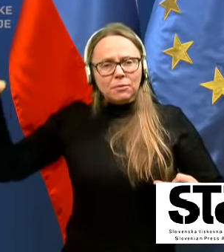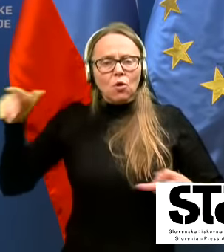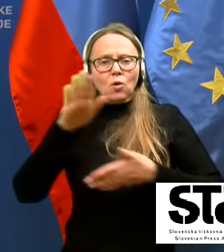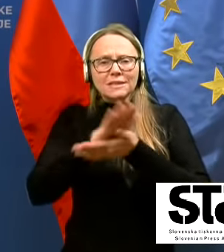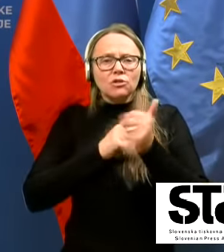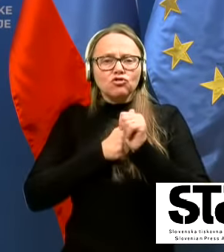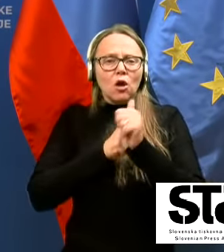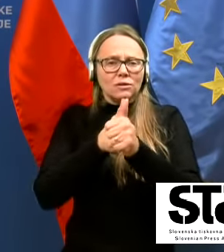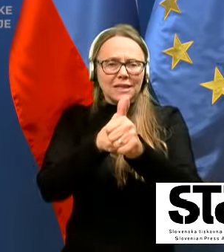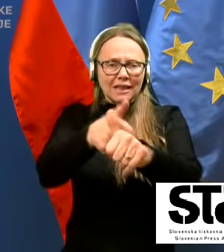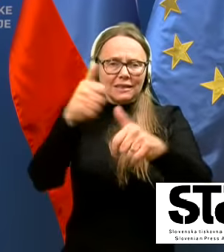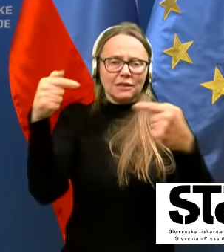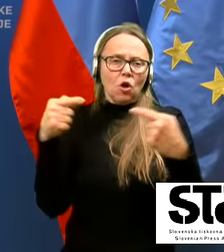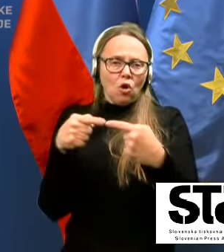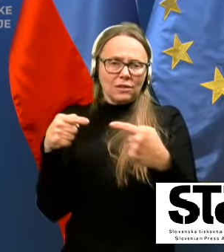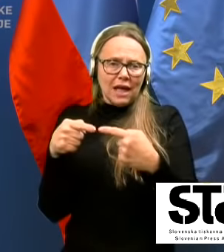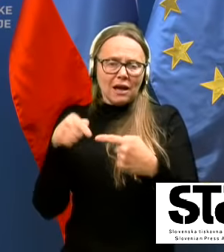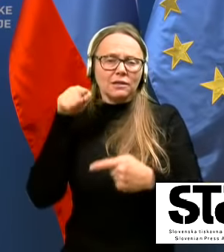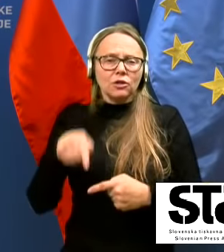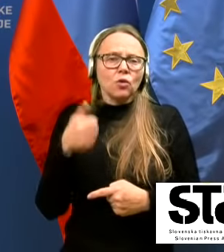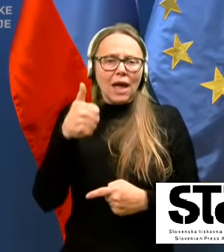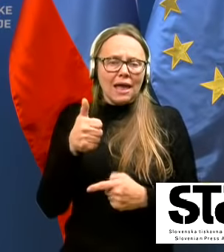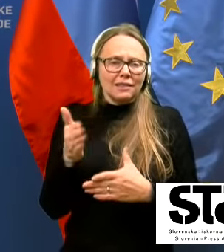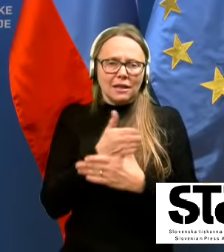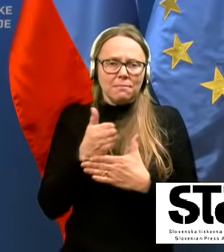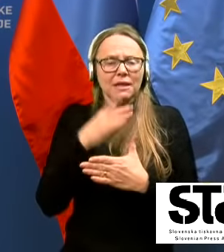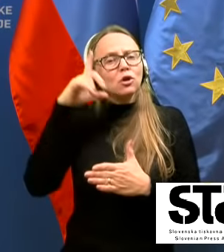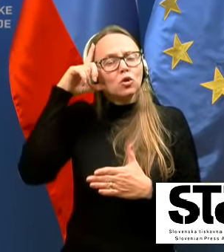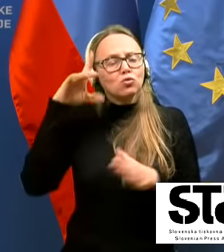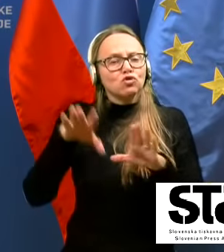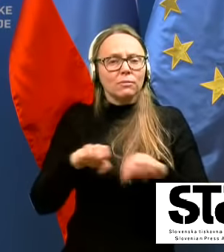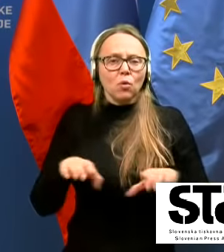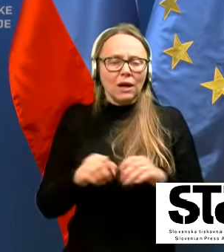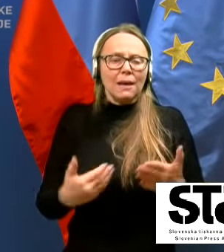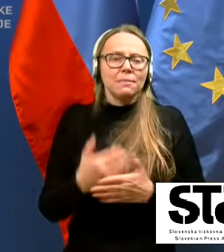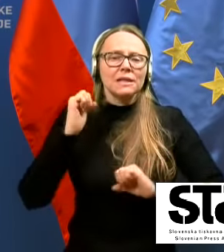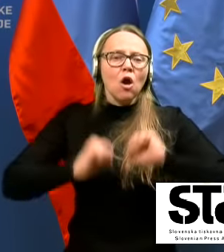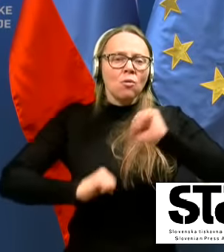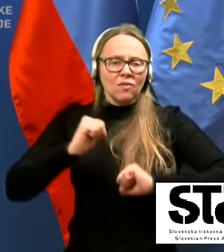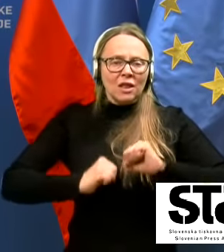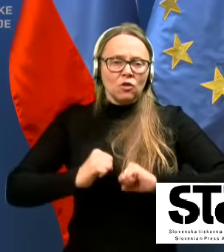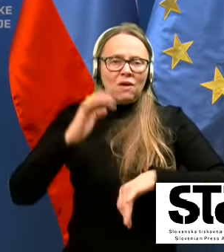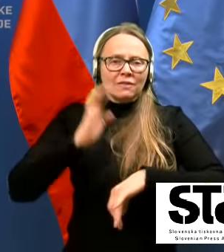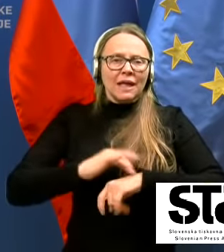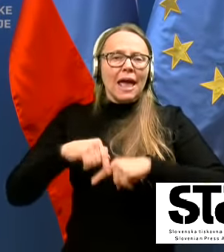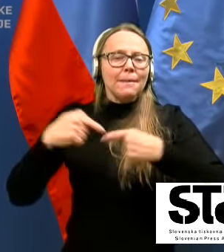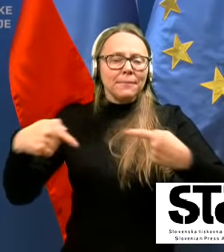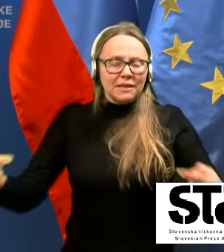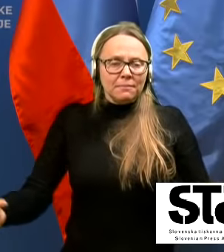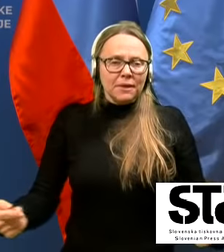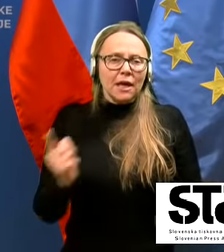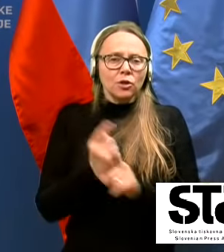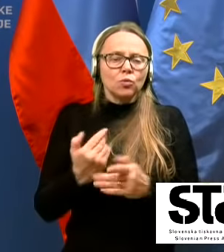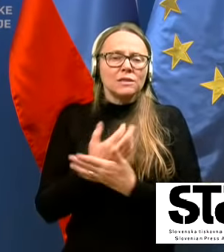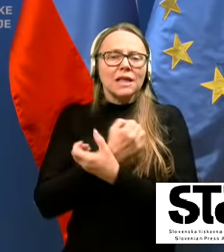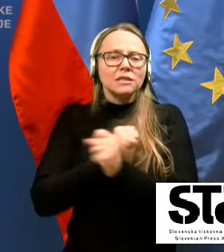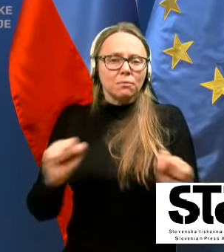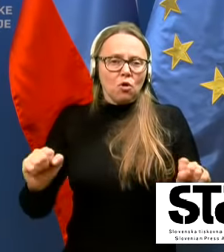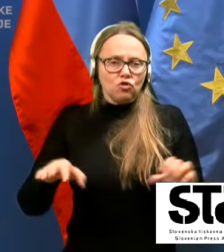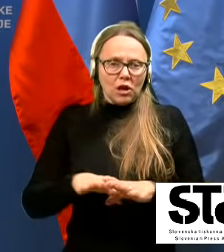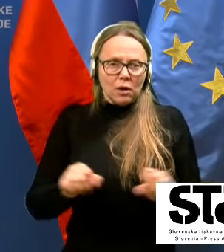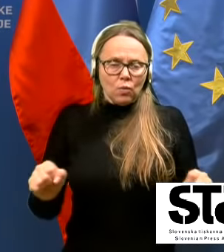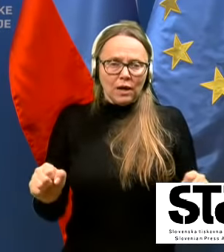To je eden med nekaj ključnimi ukrepi za obladovanje epidemije in tudi za sproščanje